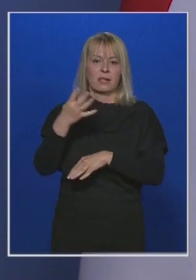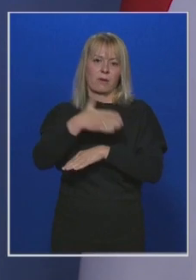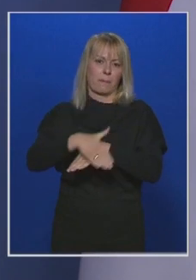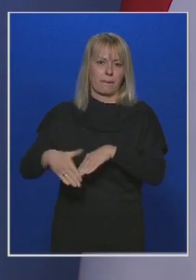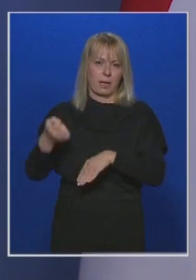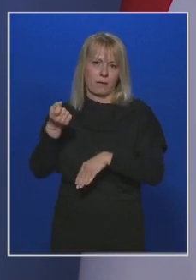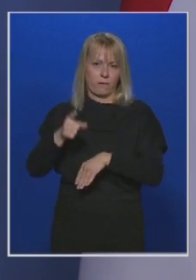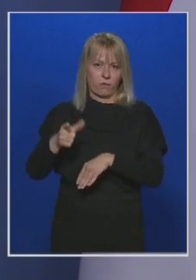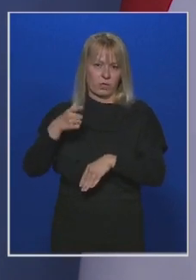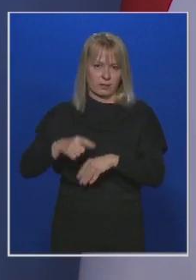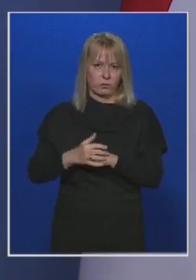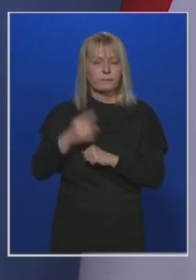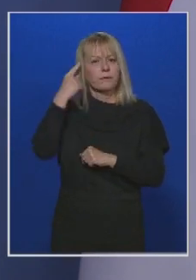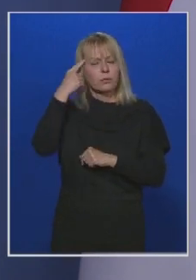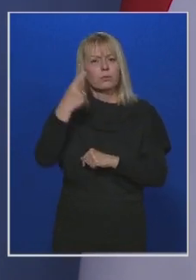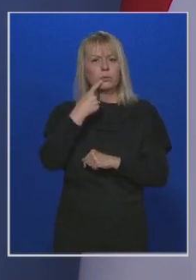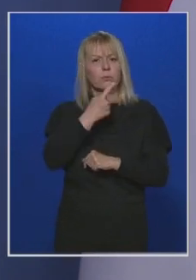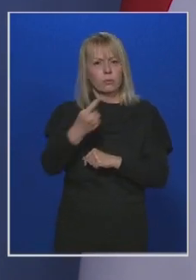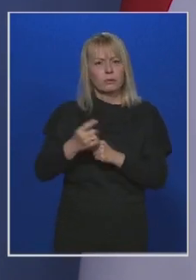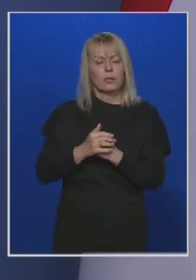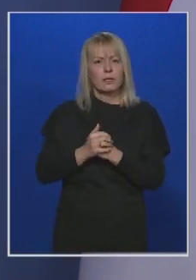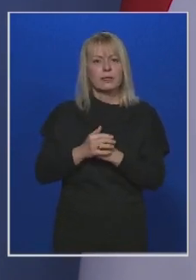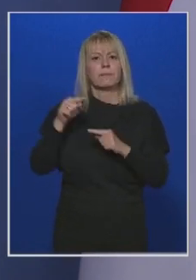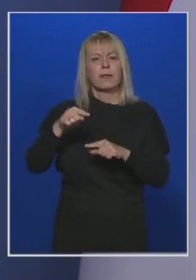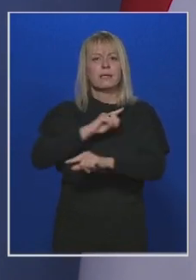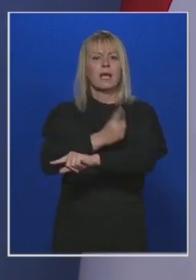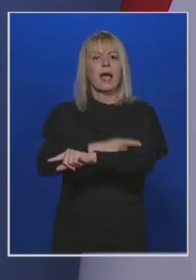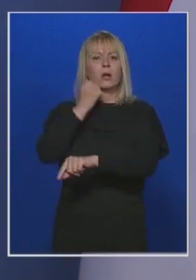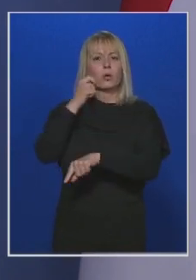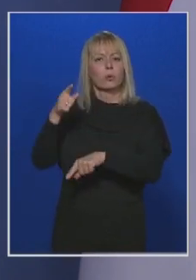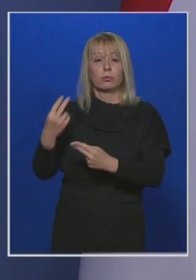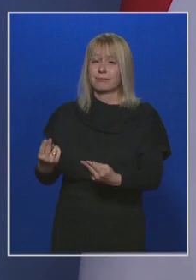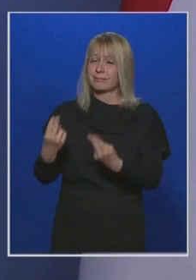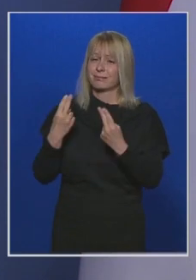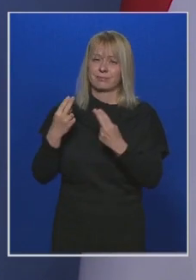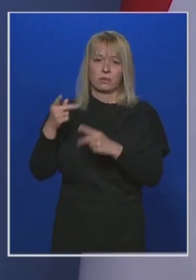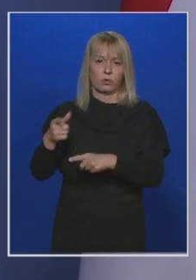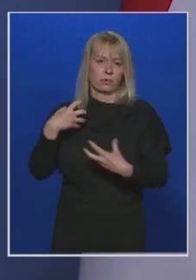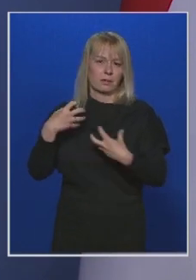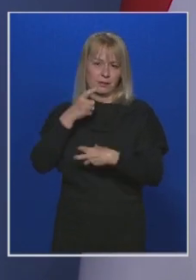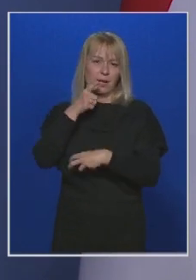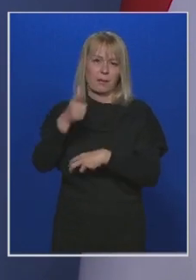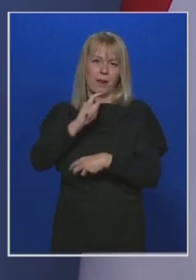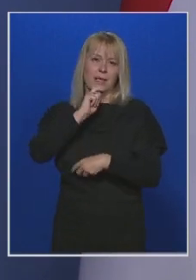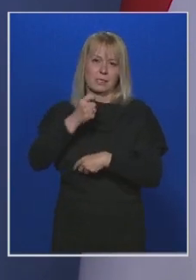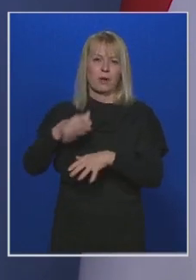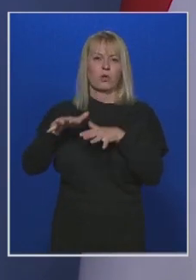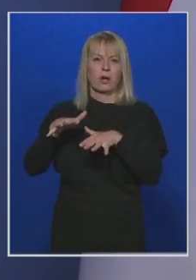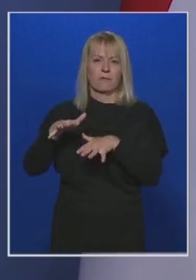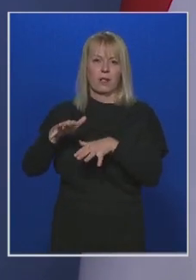forint volt. Azt tudjuk mondani, hogy ez az erőmű kulcsfontosságú szerepet tölt be a magyar